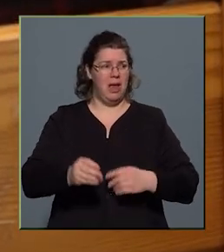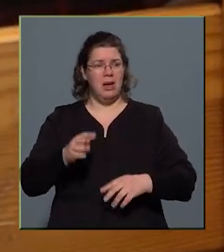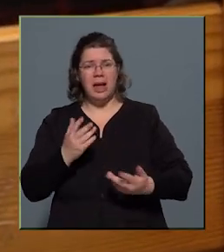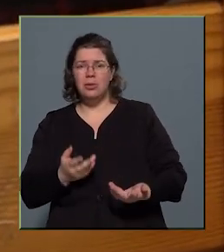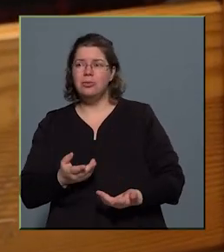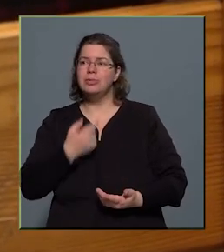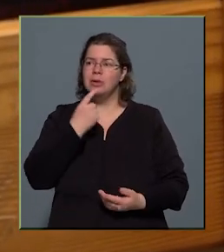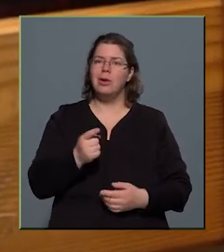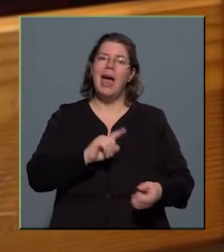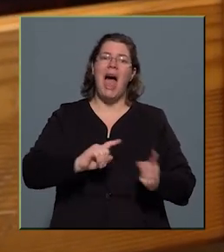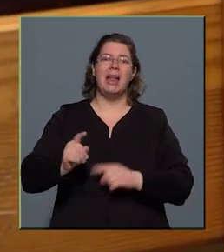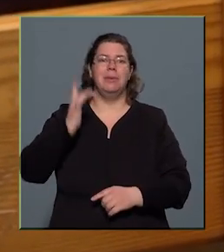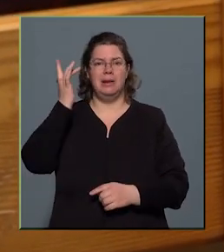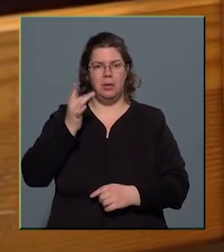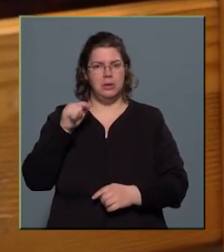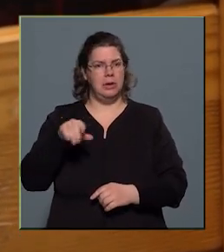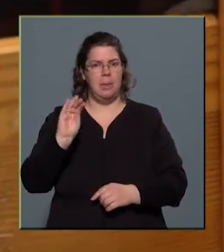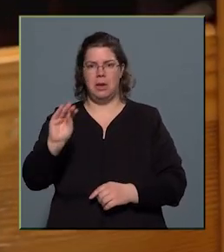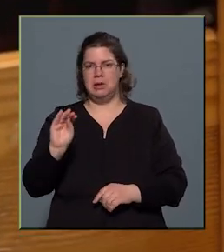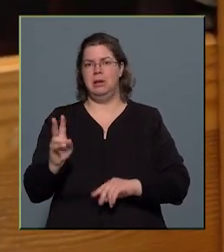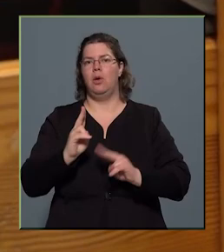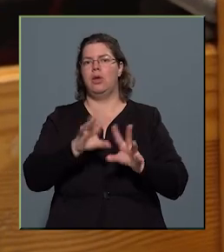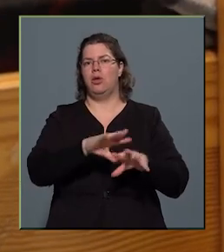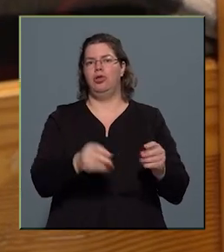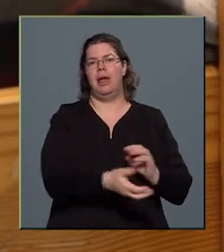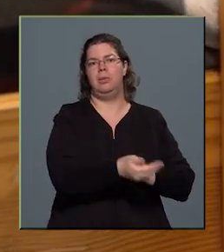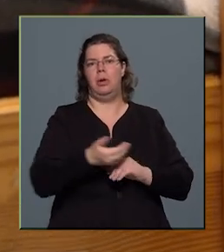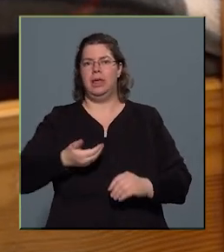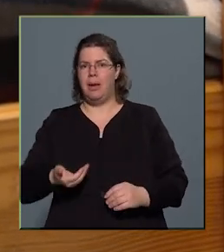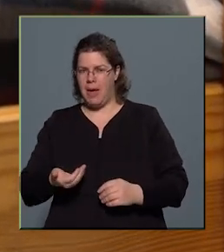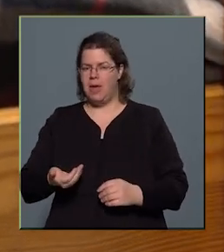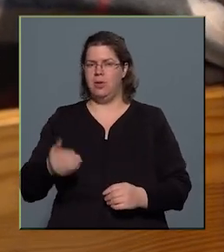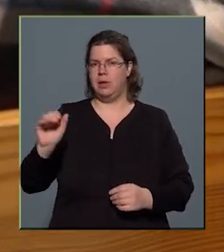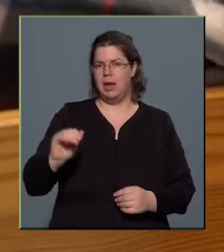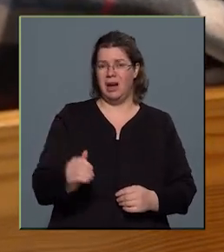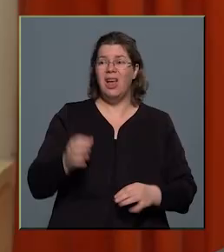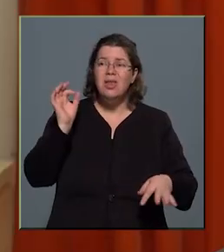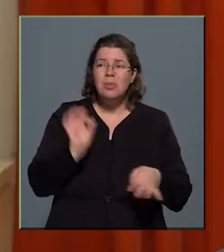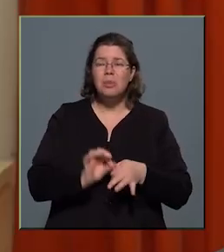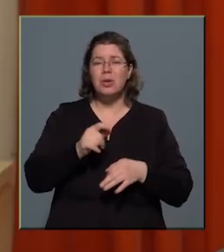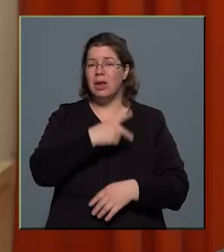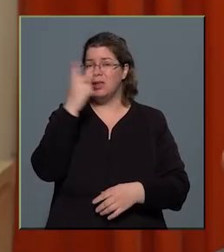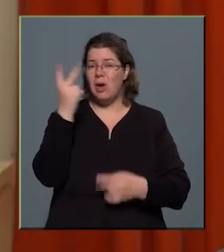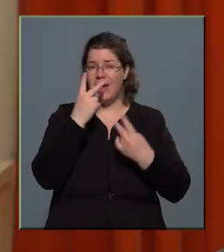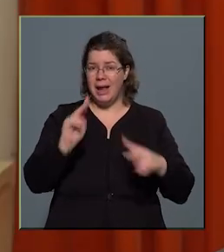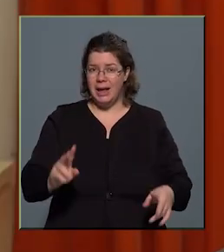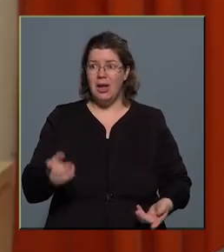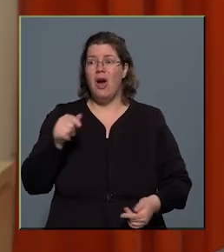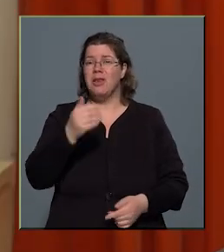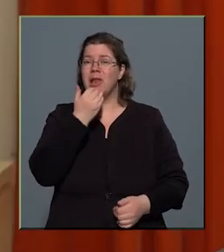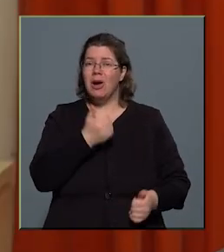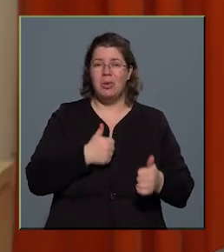az átmeneti gondozás nem azt jelenti, hogy a családból kiemeljük a gyereket, az pont a szakellátás, azt akarjuk